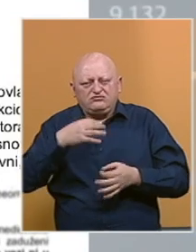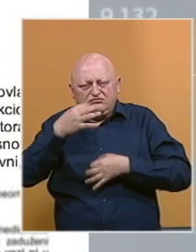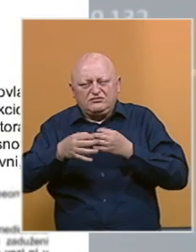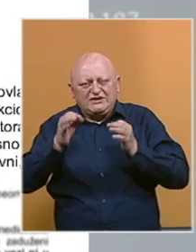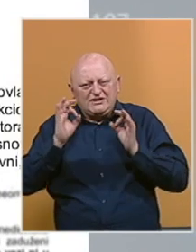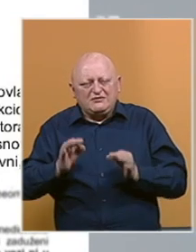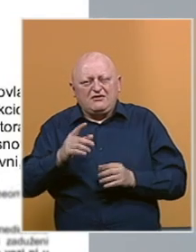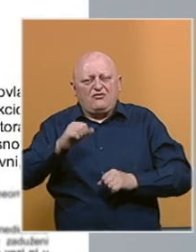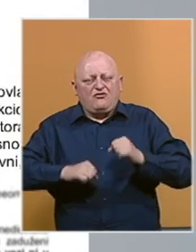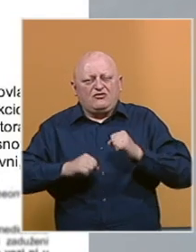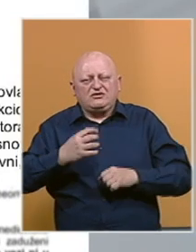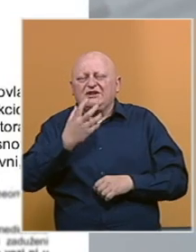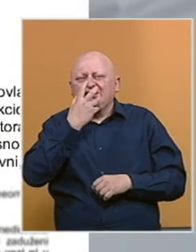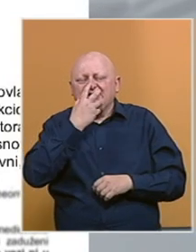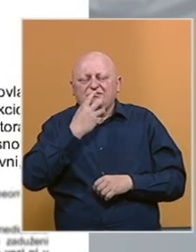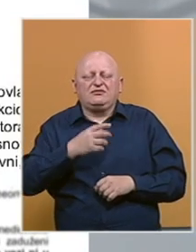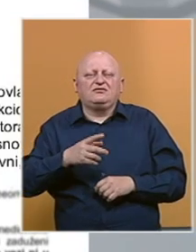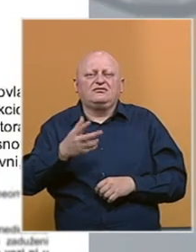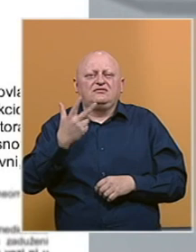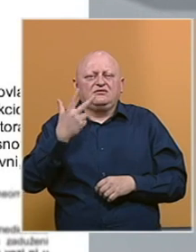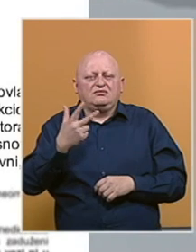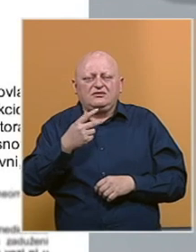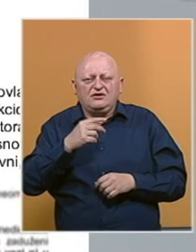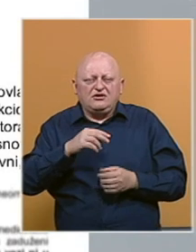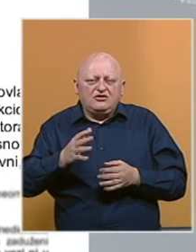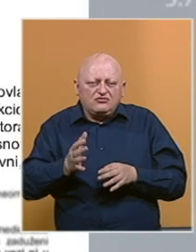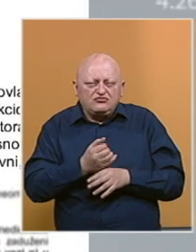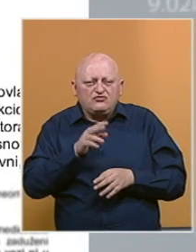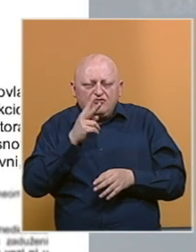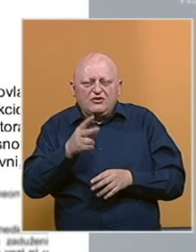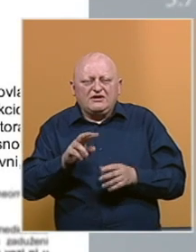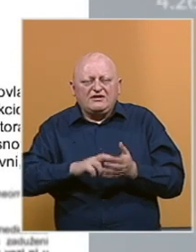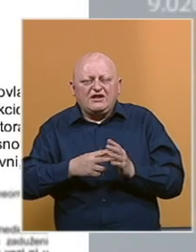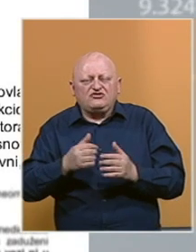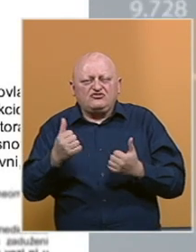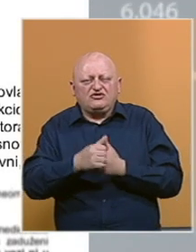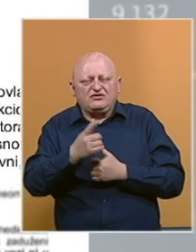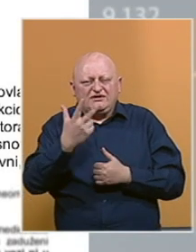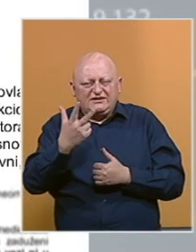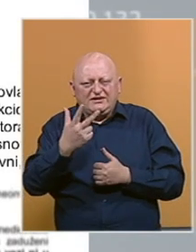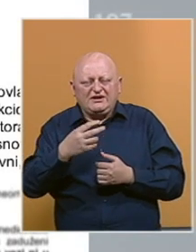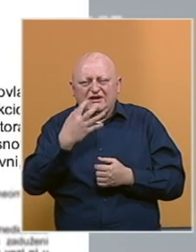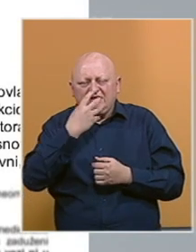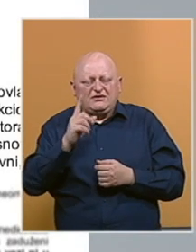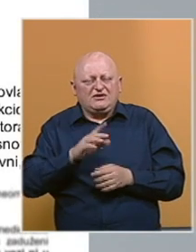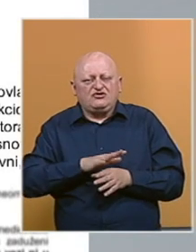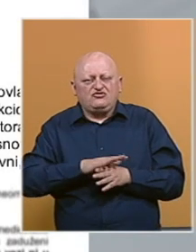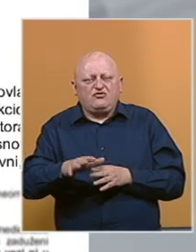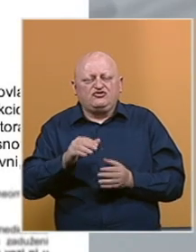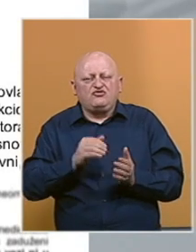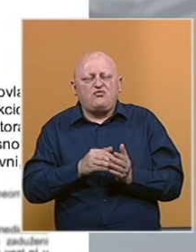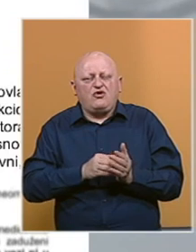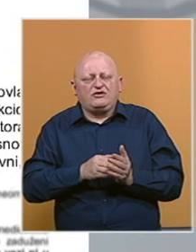ispravnosti funkcionisanja respiratora, te na tri uočili tehničku grešku. Samim tim, ova tri respiratora nisu puštene u